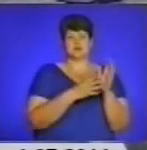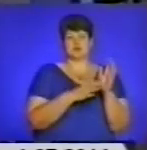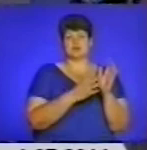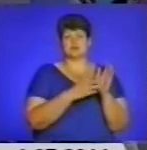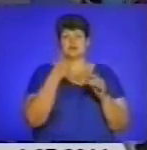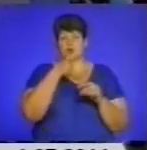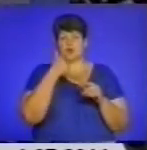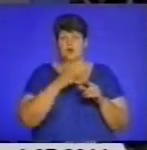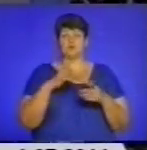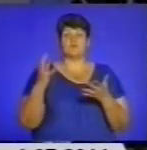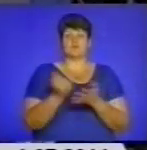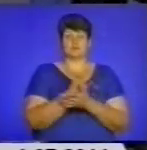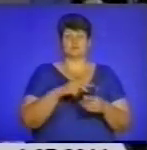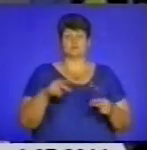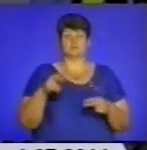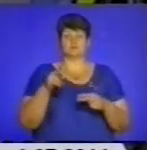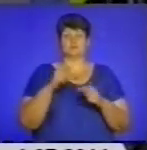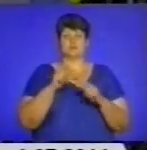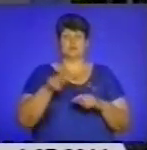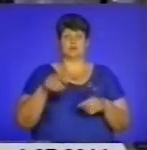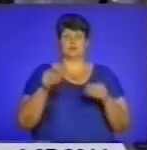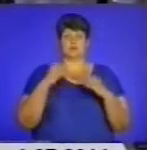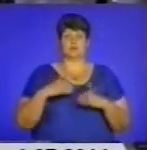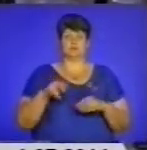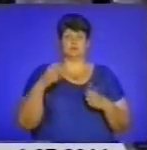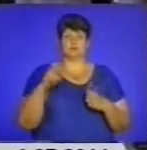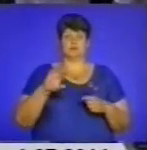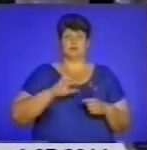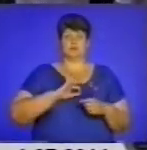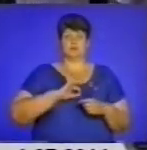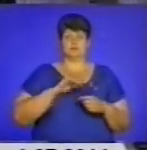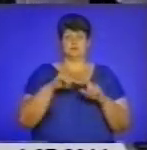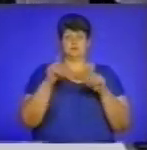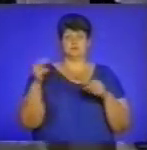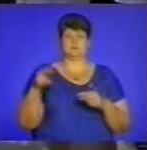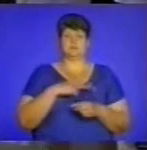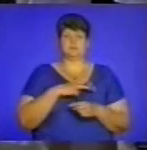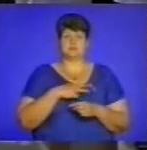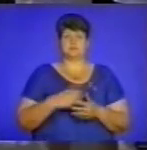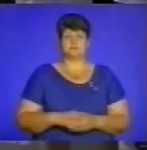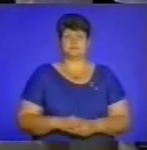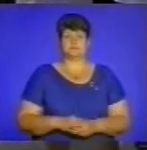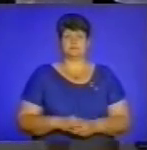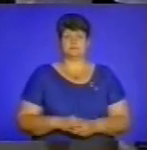вибороли призові місця, нагородили медалями та відзнаками. Призи вручали активісти олімпійського руху.